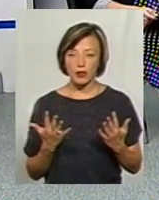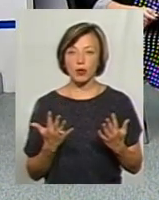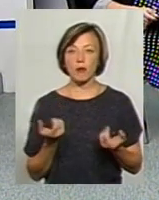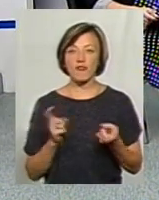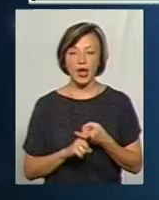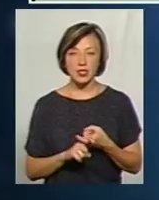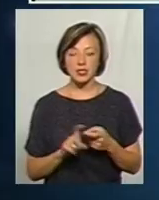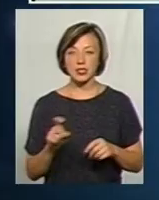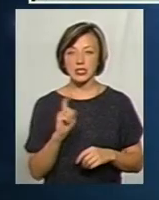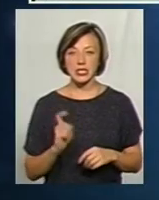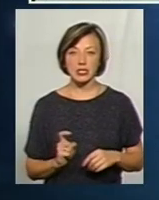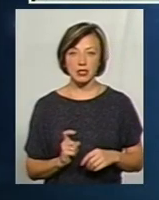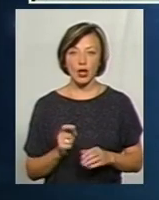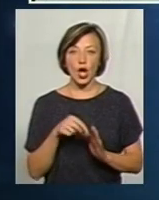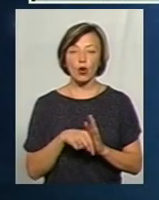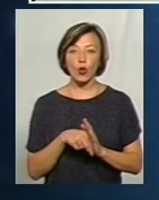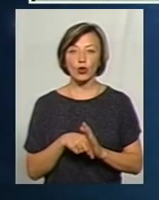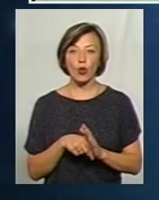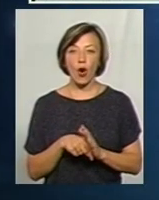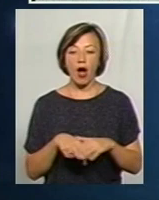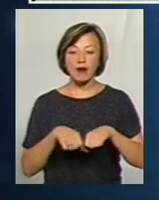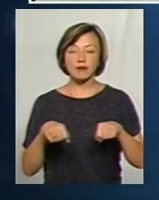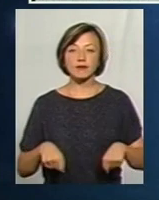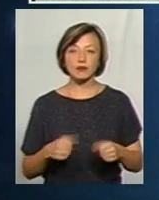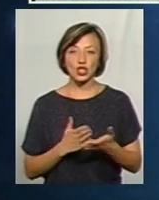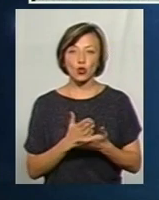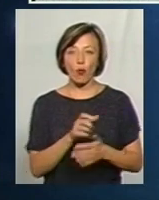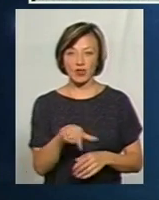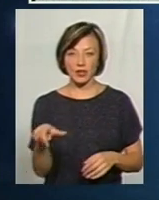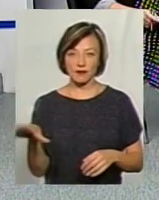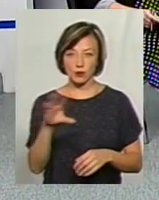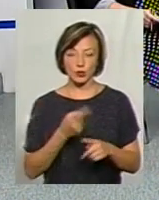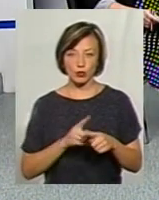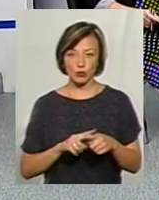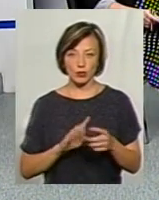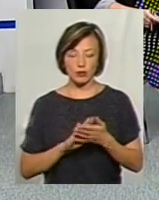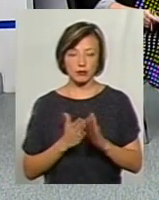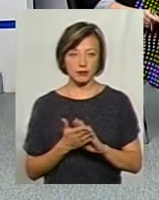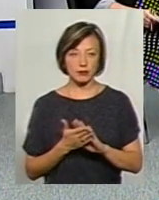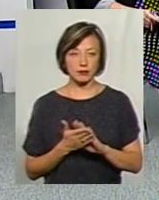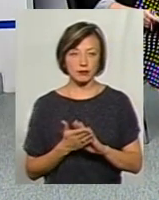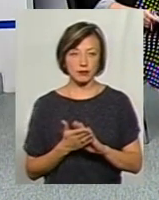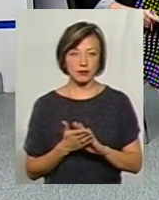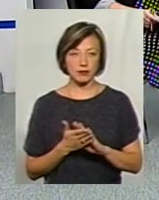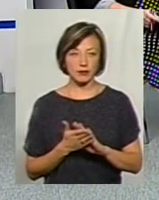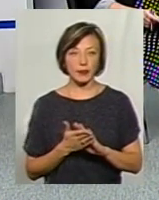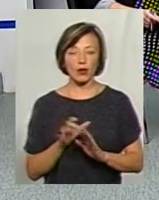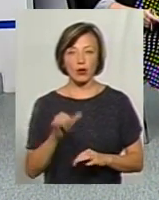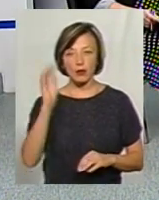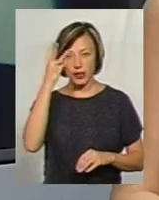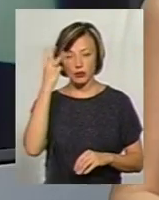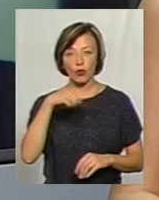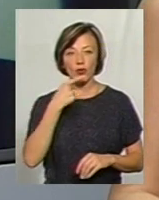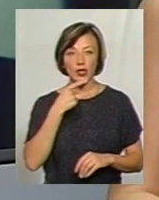пов'язаний з ролью чиновників в цьому цьому моменті. В Хмельницьку